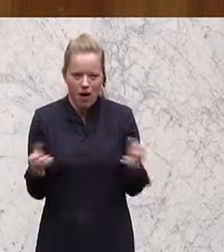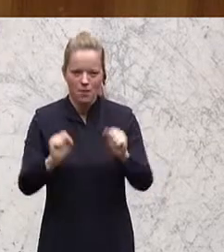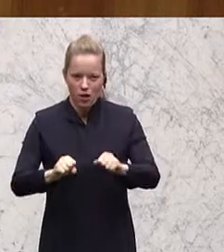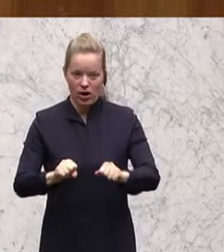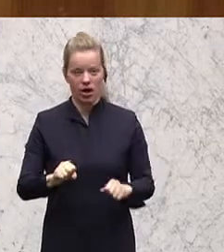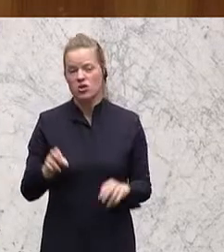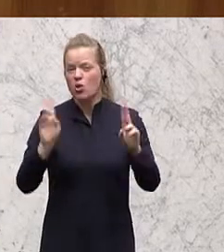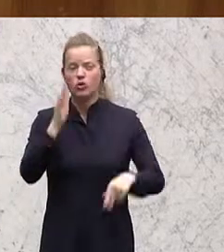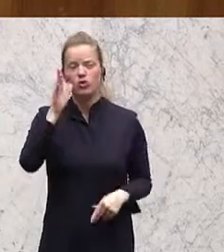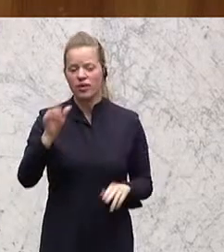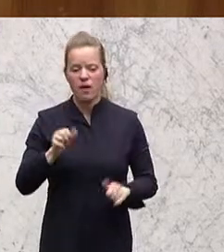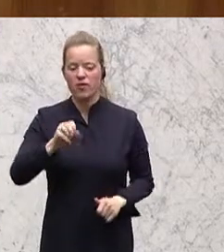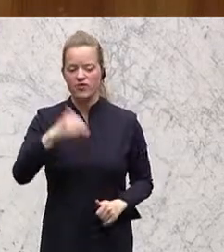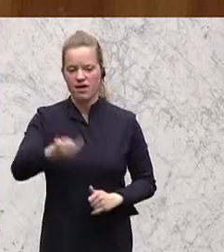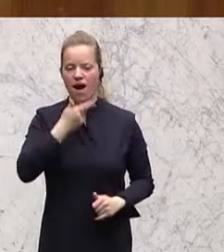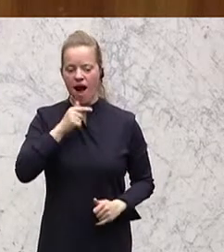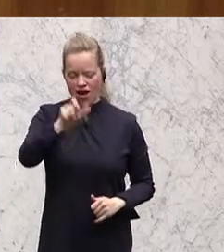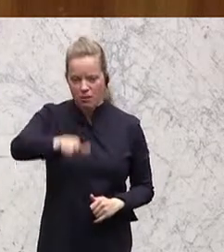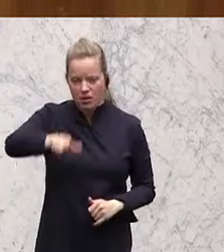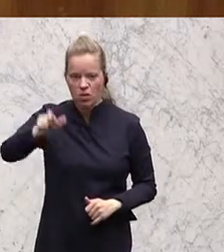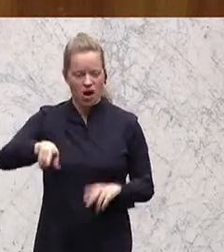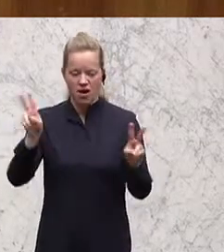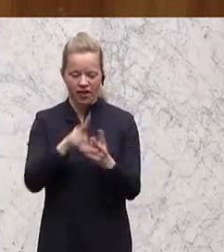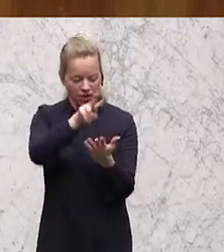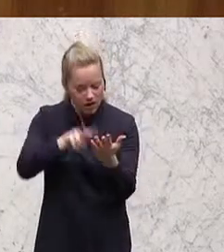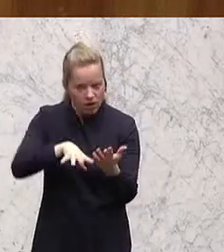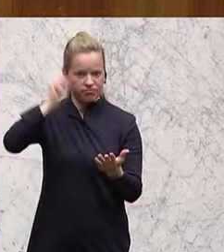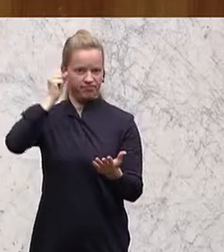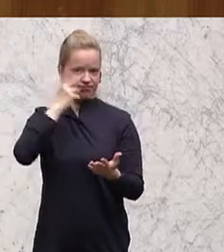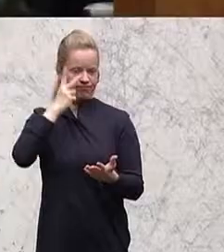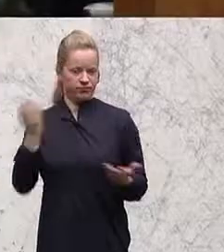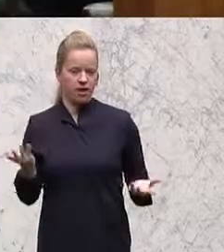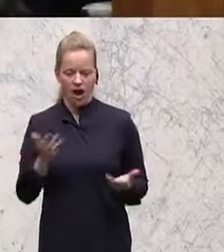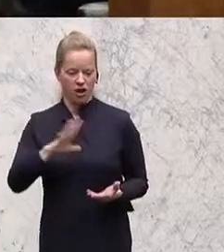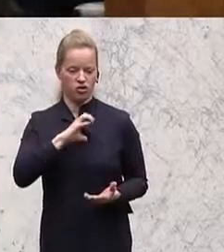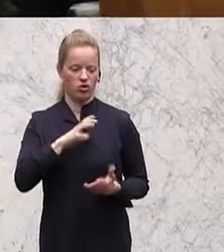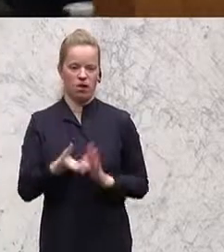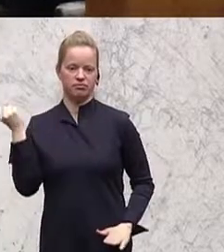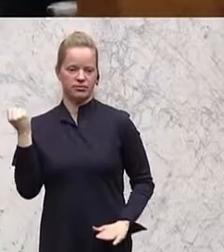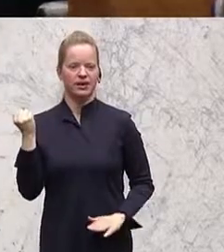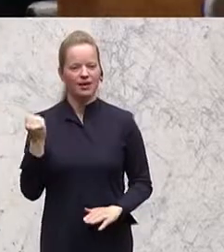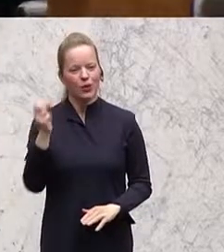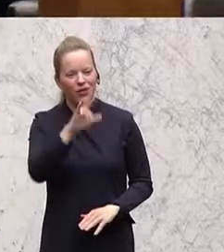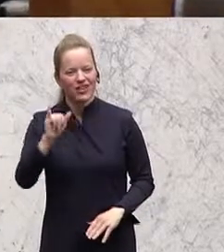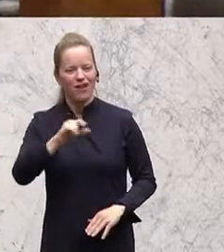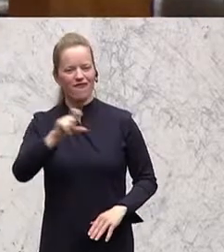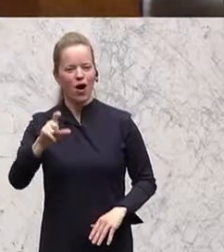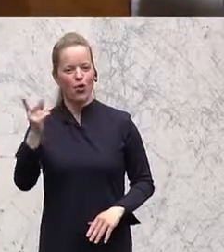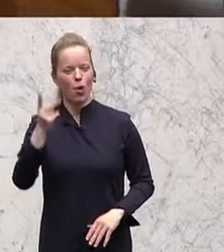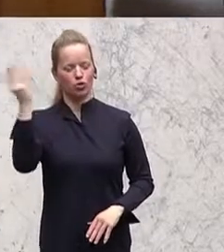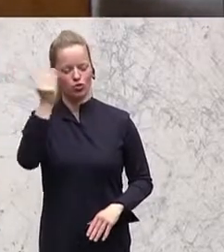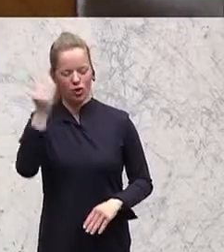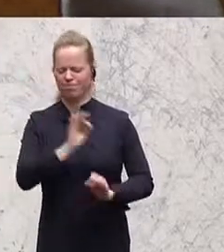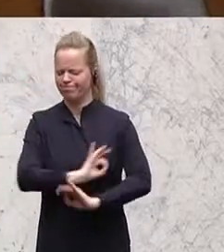nicht sinnerfassend lesen kann, dem alle Chancen im Leben genommen werden. Wir wollen Universitäten und Fachhochschulen, die eine Weltklasse Bildung und